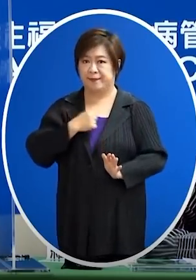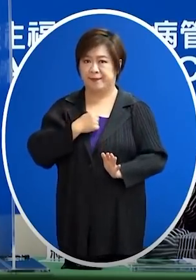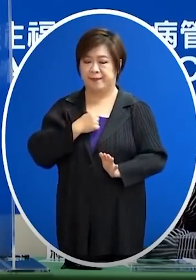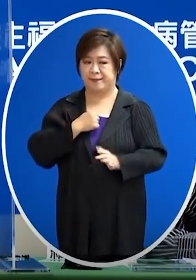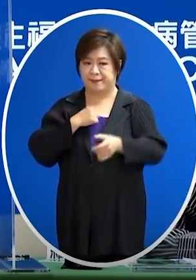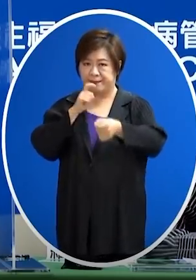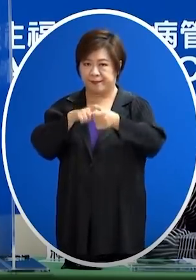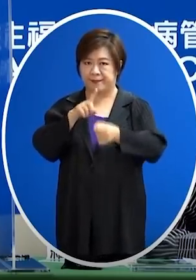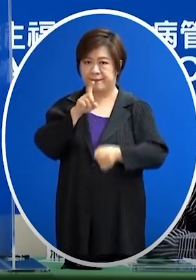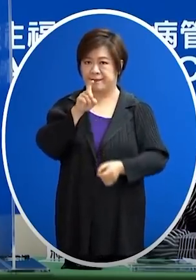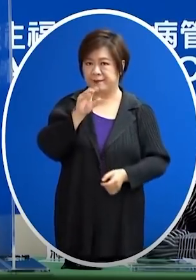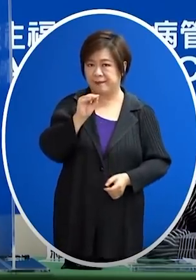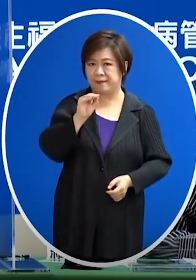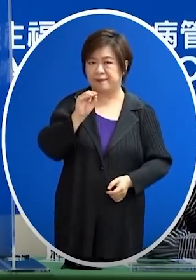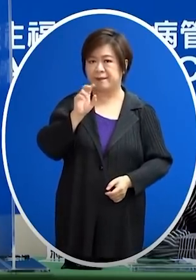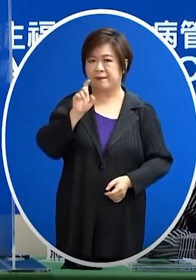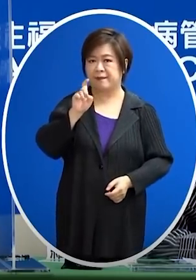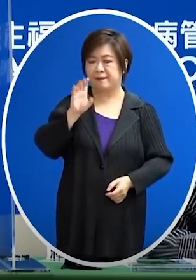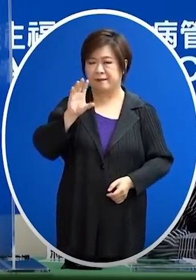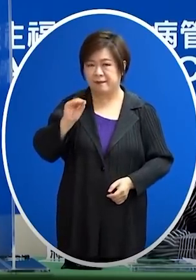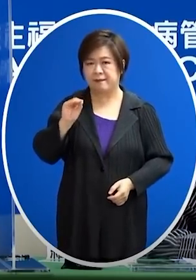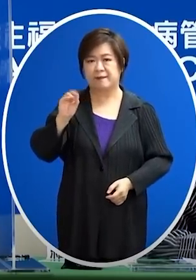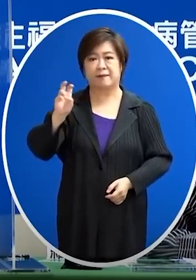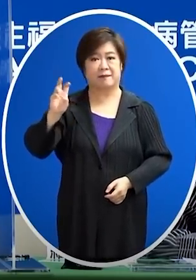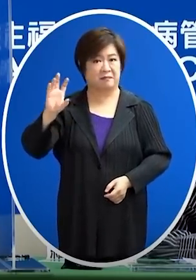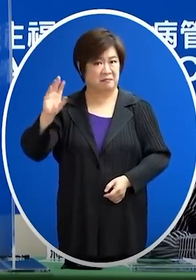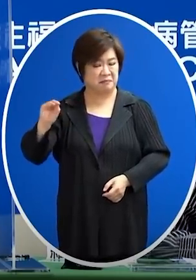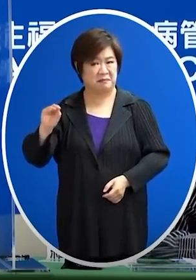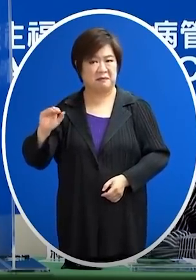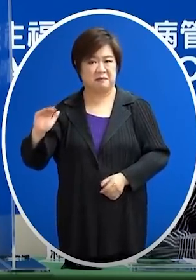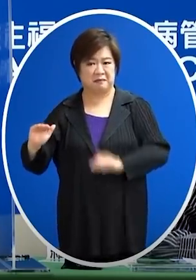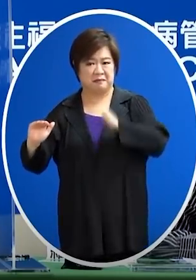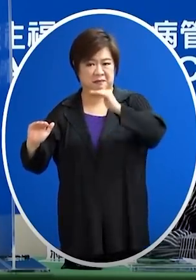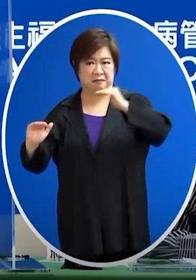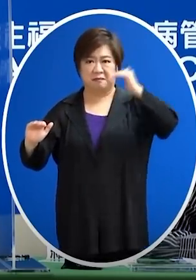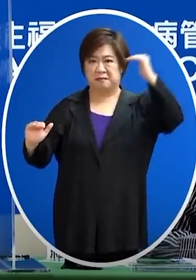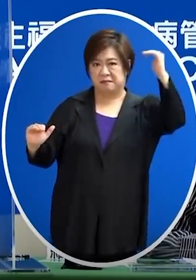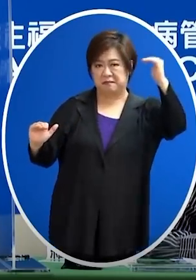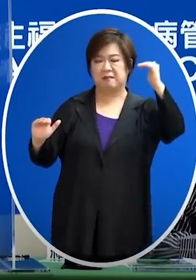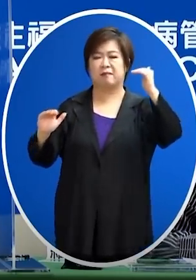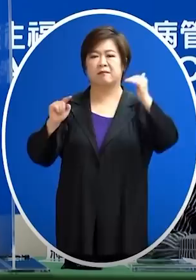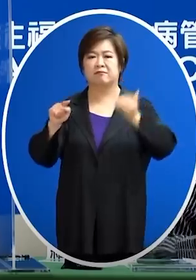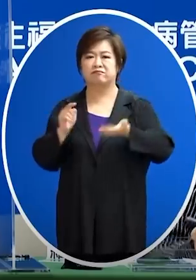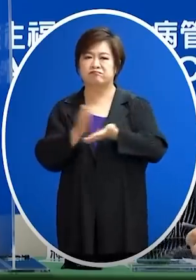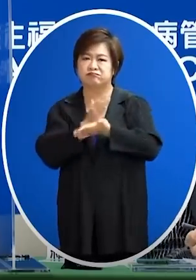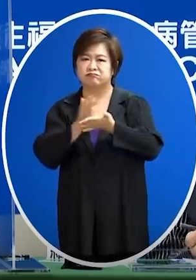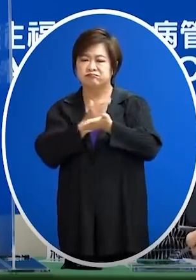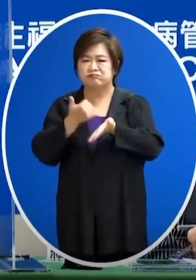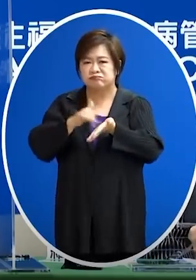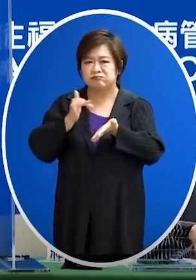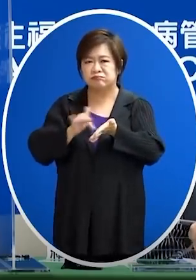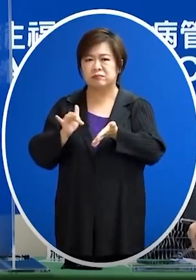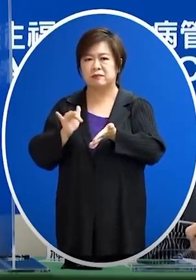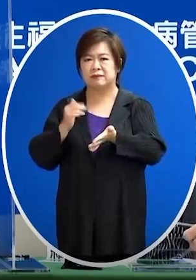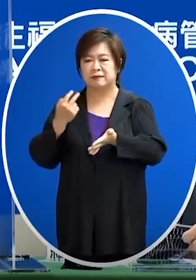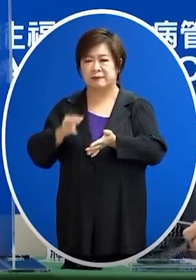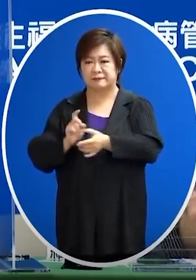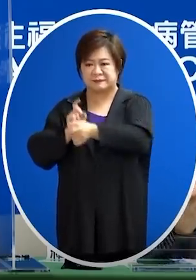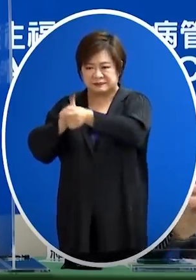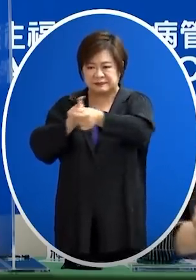用10萬 15萬 20萬做低高中的 低中高的一個推估 然後再設定一個